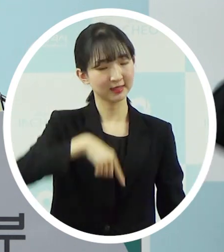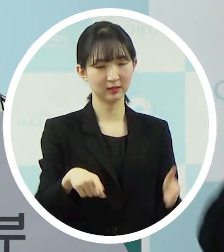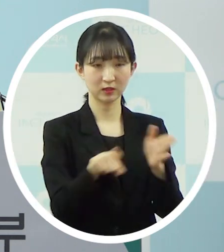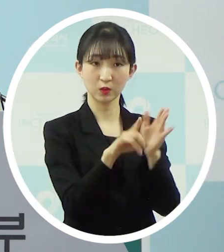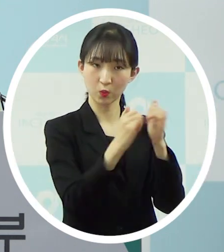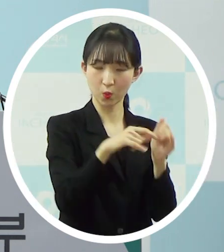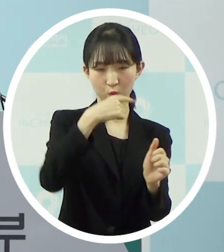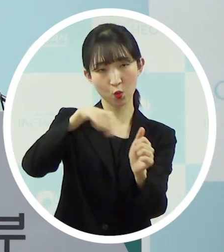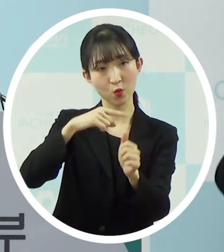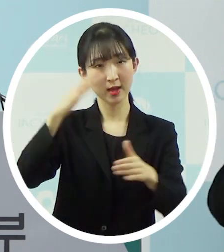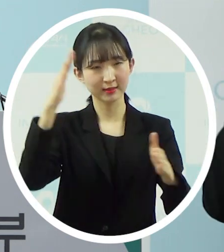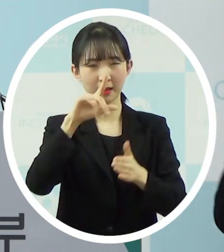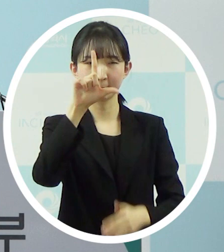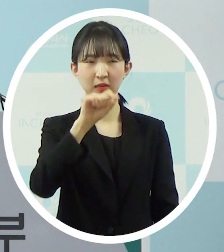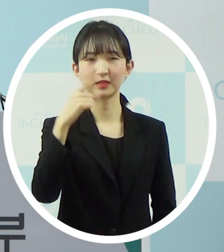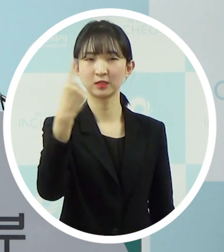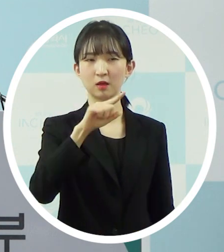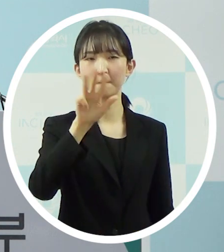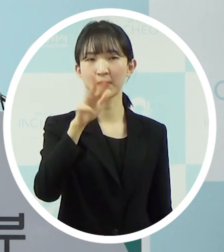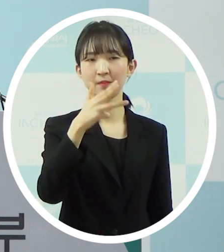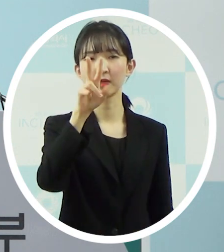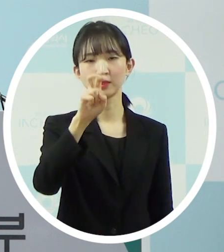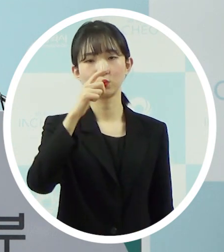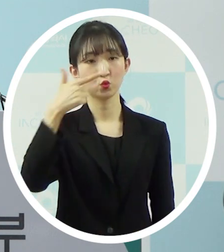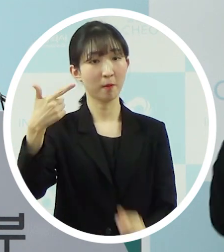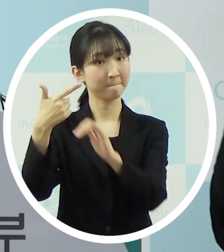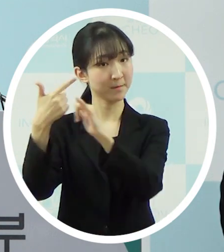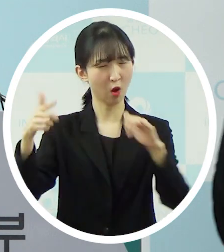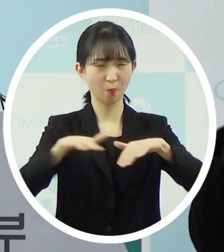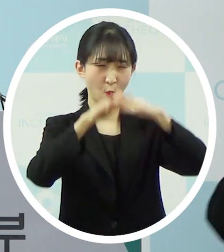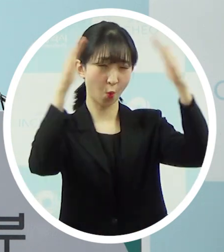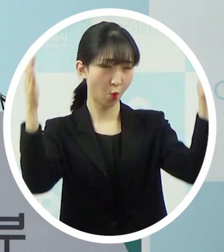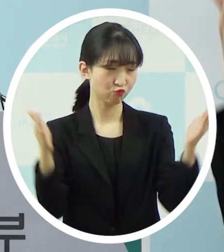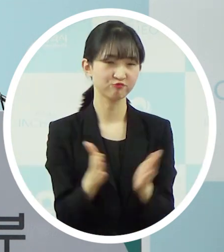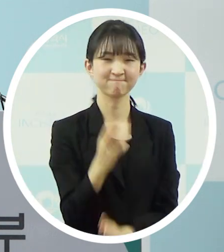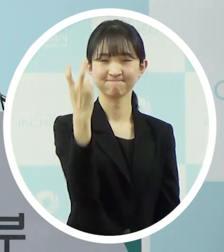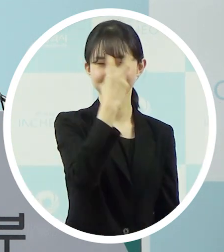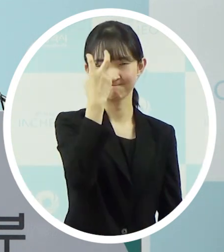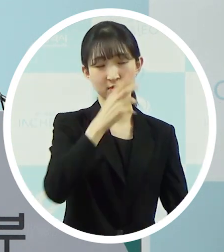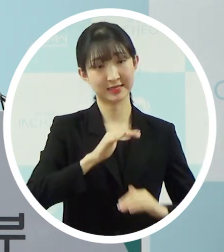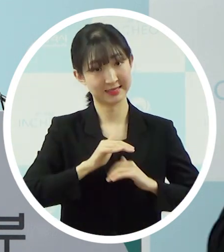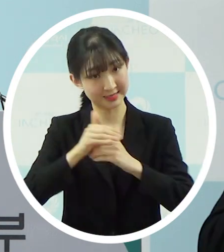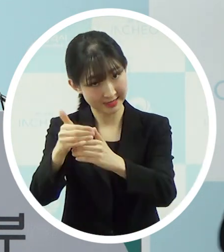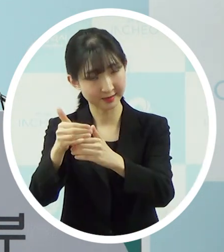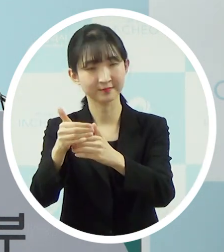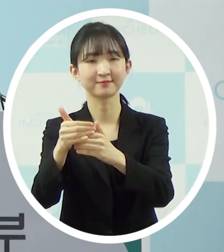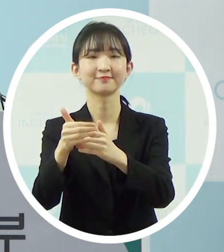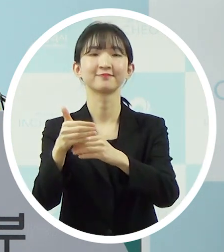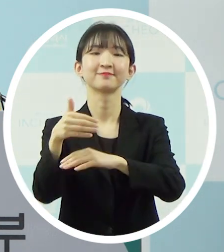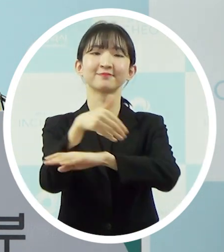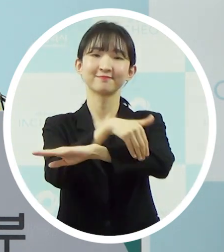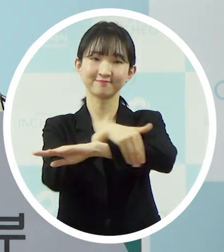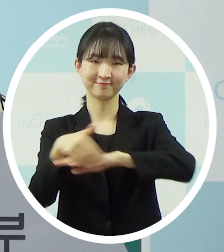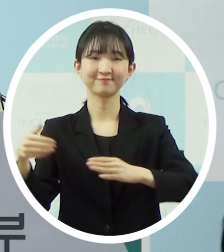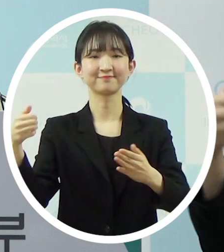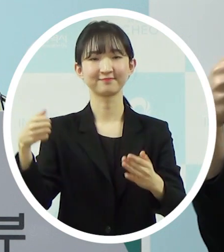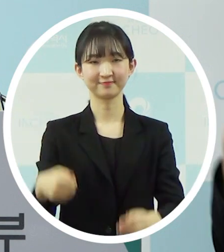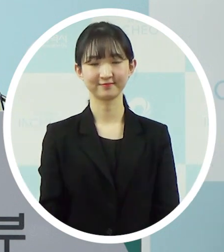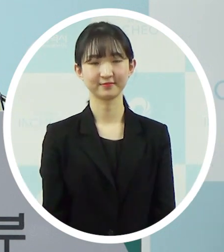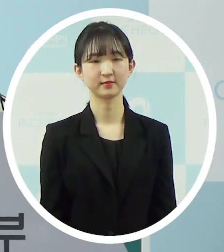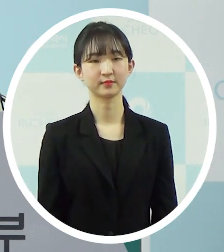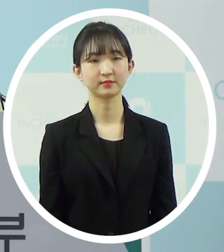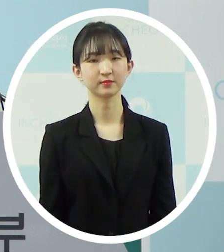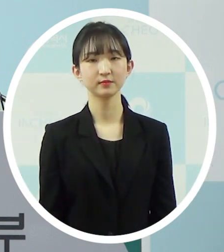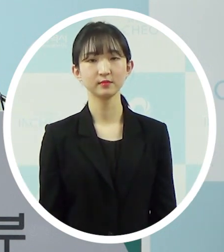11,826명 전체를 대상으로 검체검사를 실시하기로 결정하였습니다.